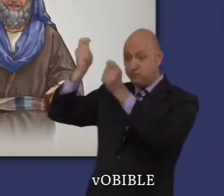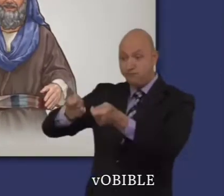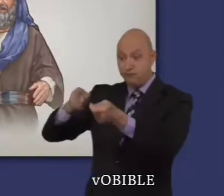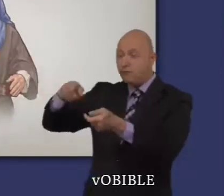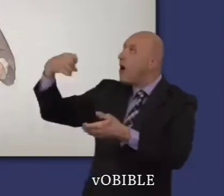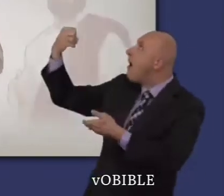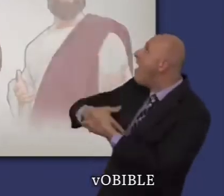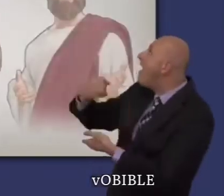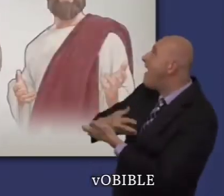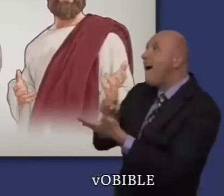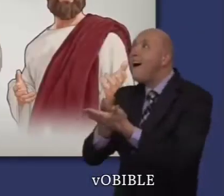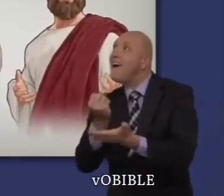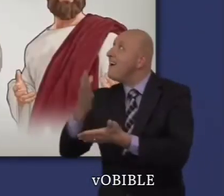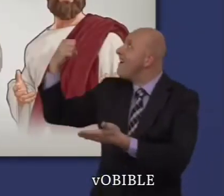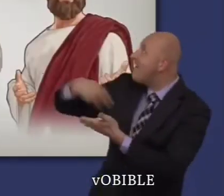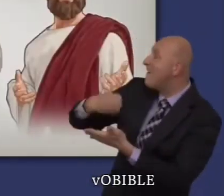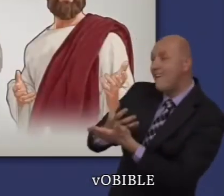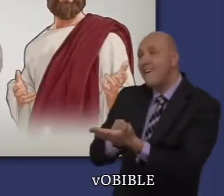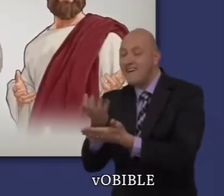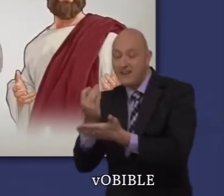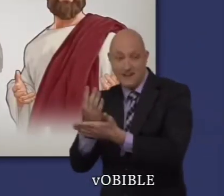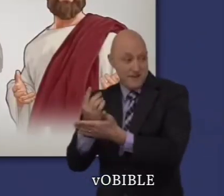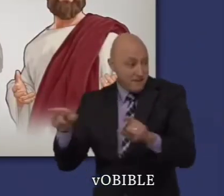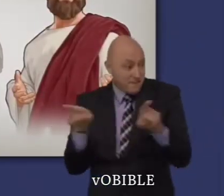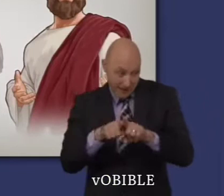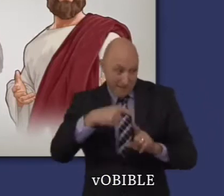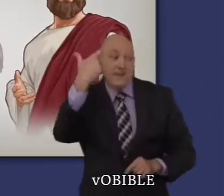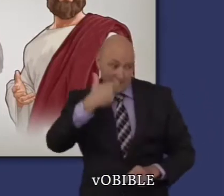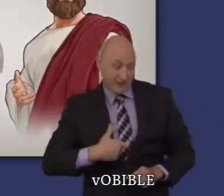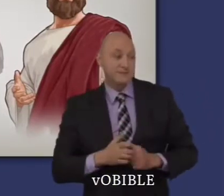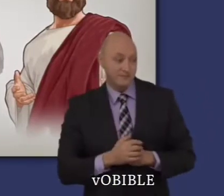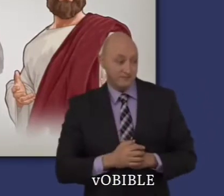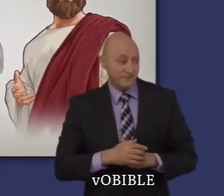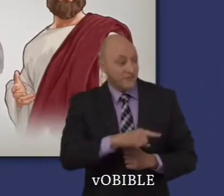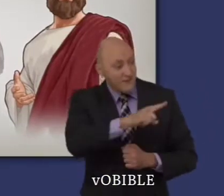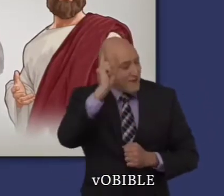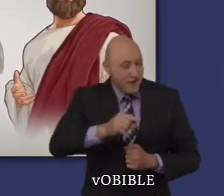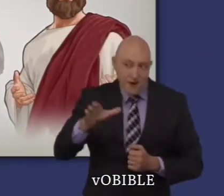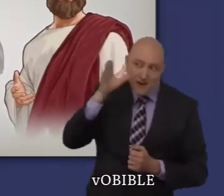Dieu, suscitera pour toi parmi tes frères un prophète comme moi. Tu devras l'écouter.